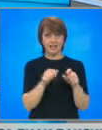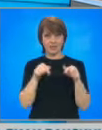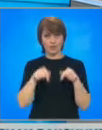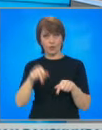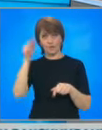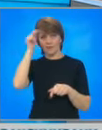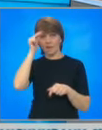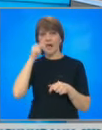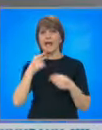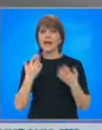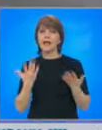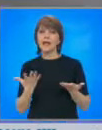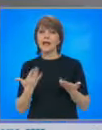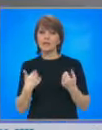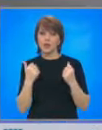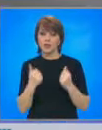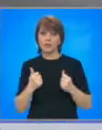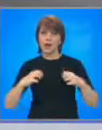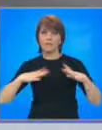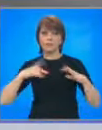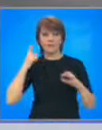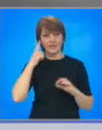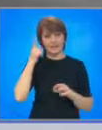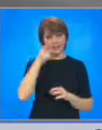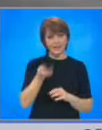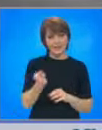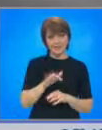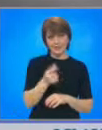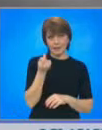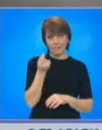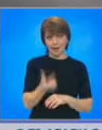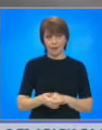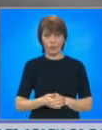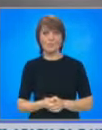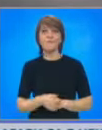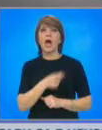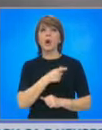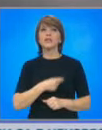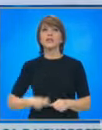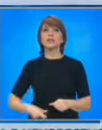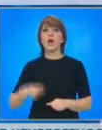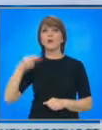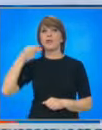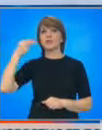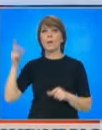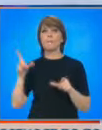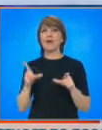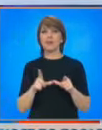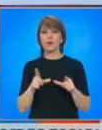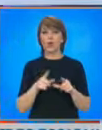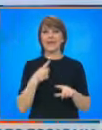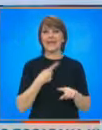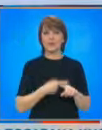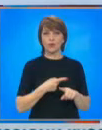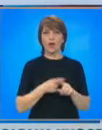предстои през почивните дни след минути в прогнозата? Очакваме. Междувременно от Националния институт по метеорология и